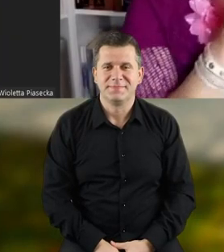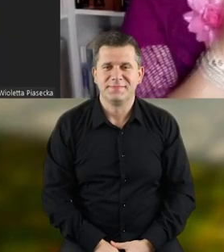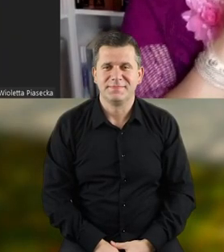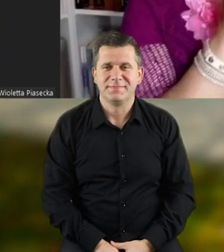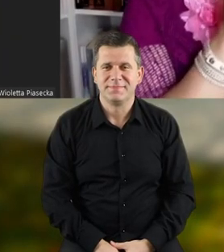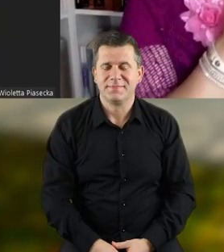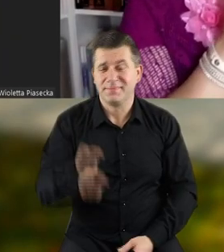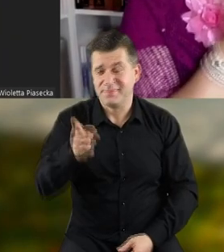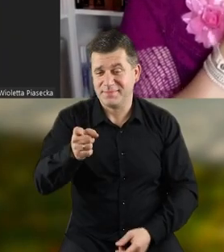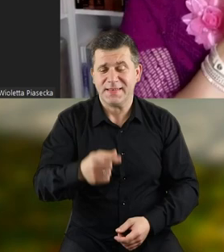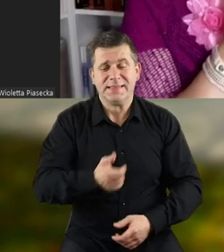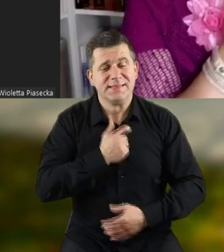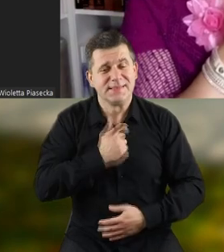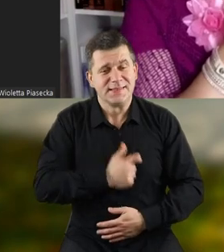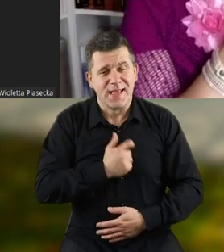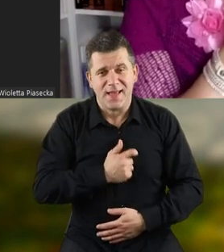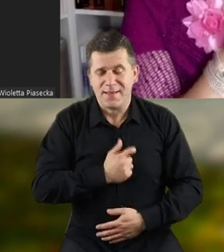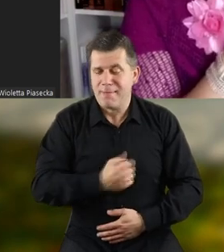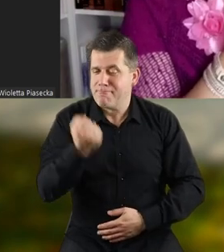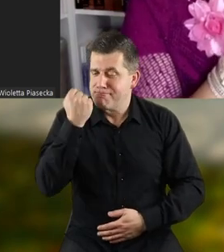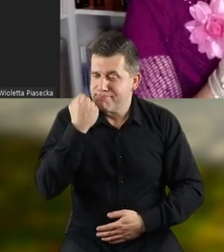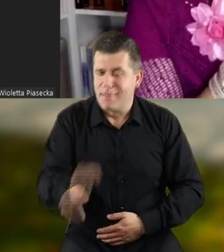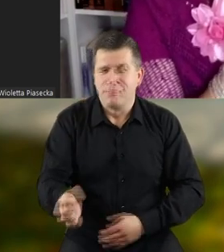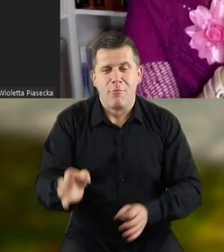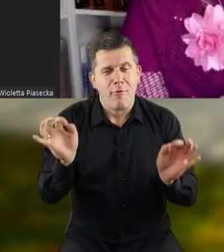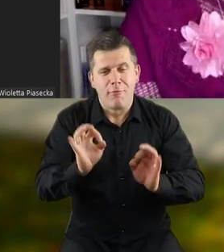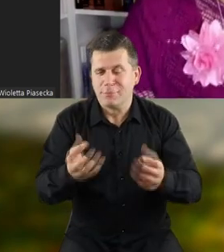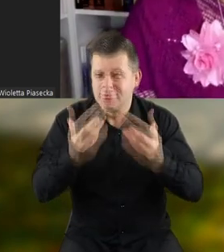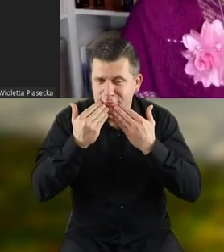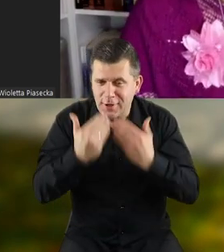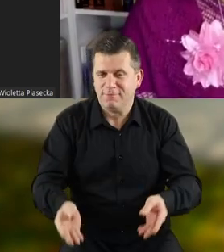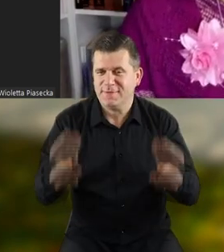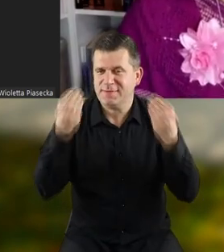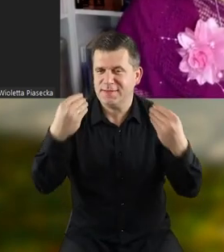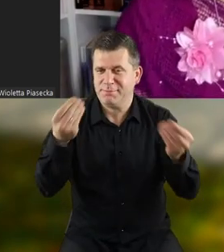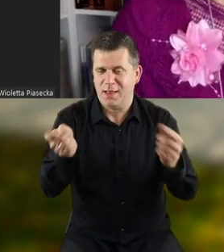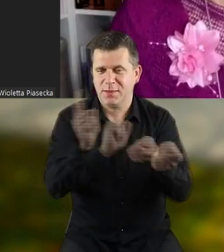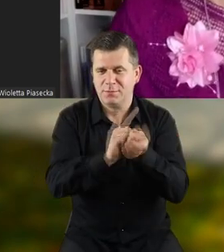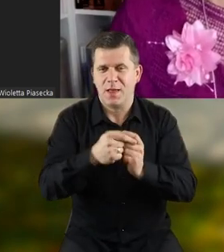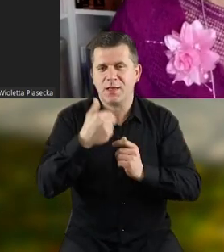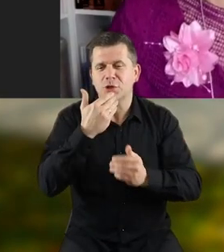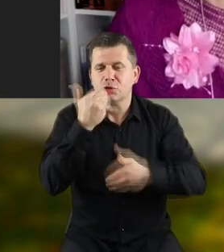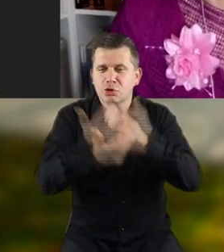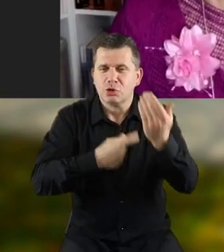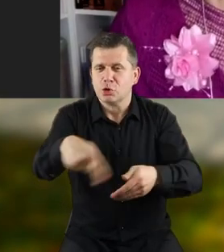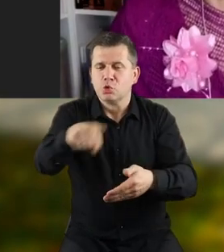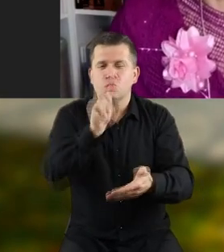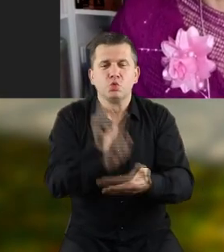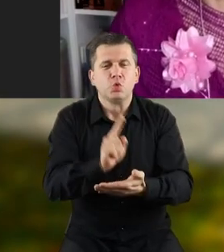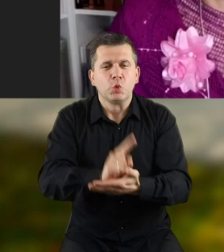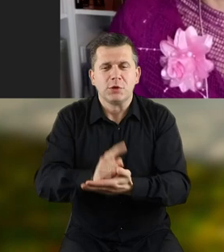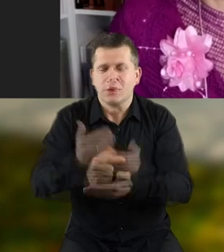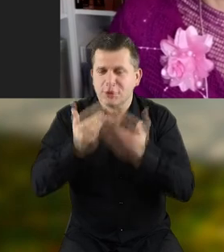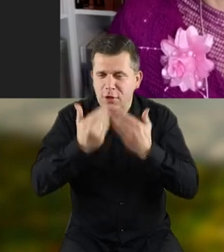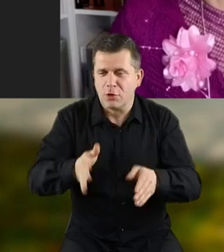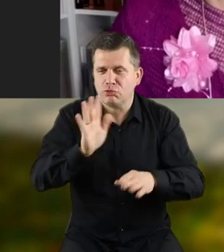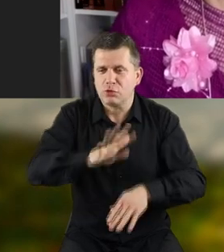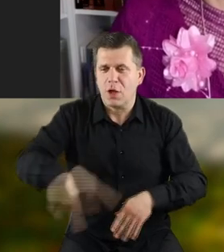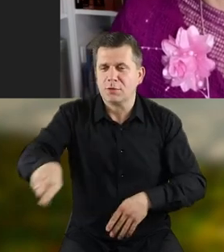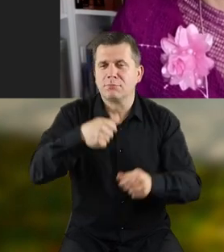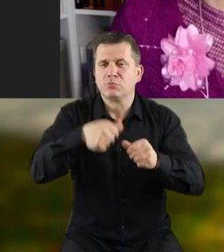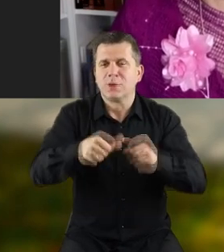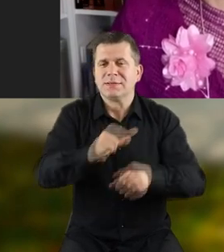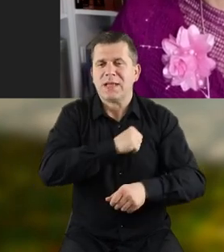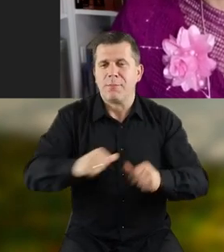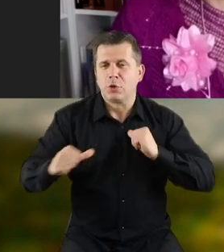Pani Wioletto, również serdecznie ogromnie dziękuję za wspaniałe spotkanie. Życzę samych sukcesów. Dziękuję dzieciom